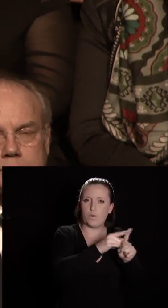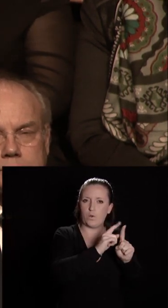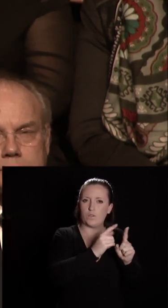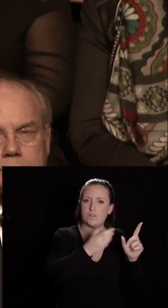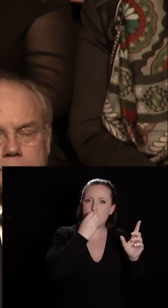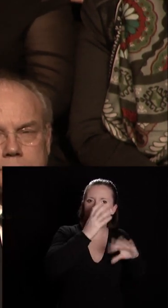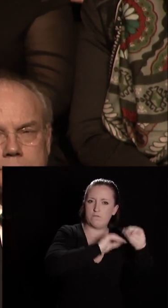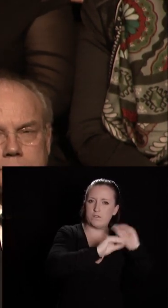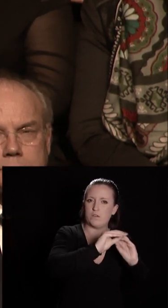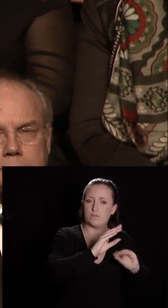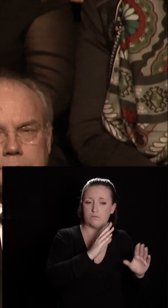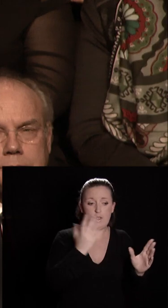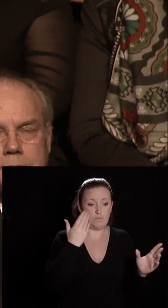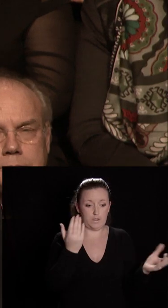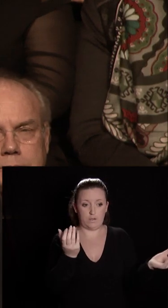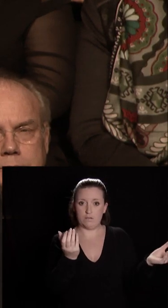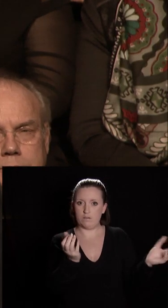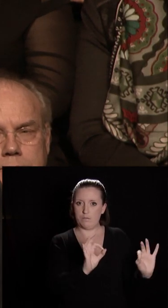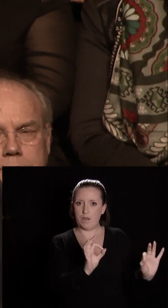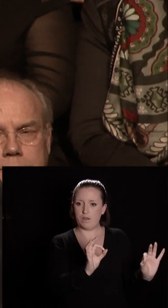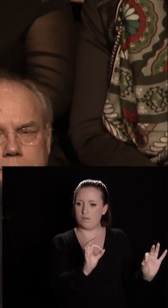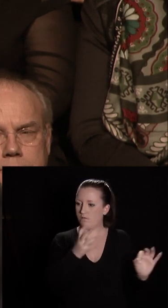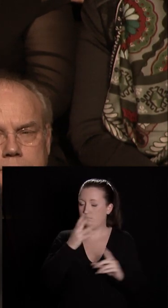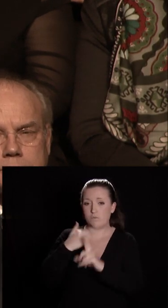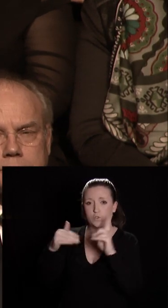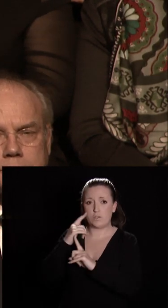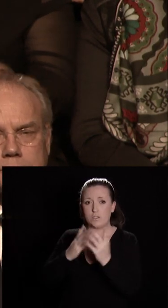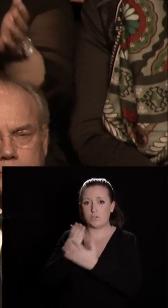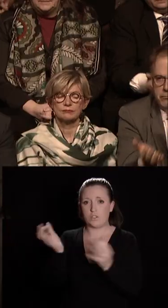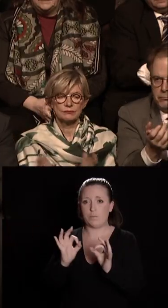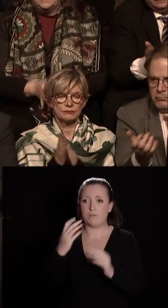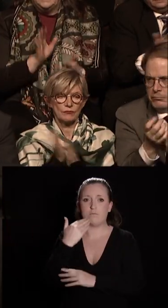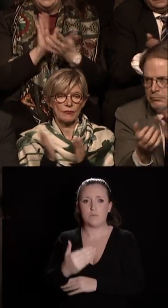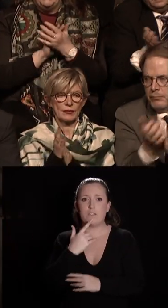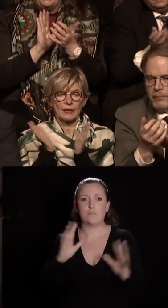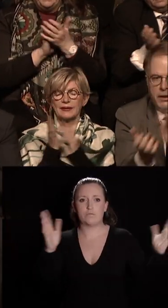sans laquelle une société n'a aucun sens. Merci de les applaudir.